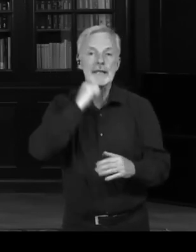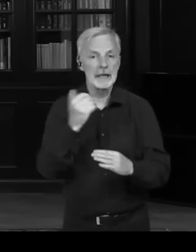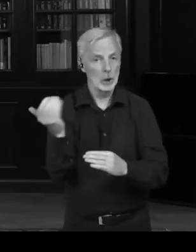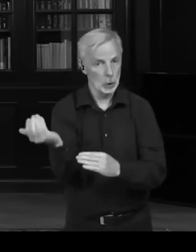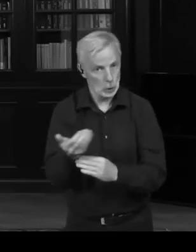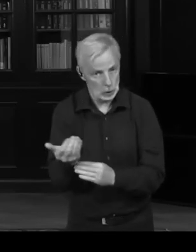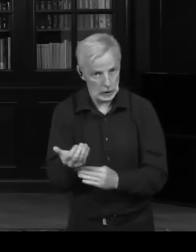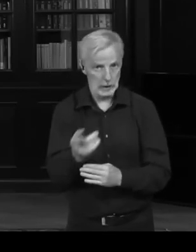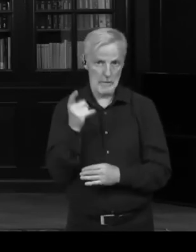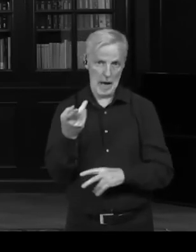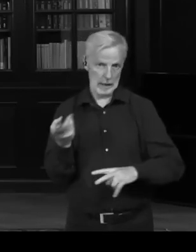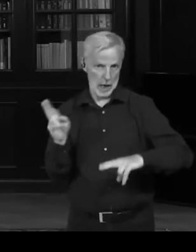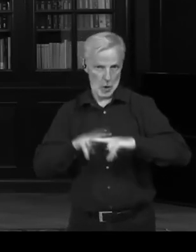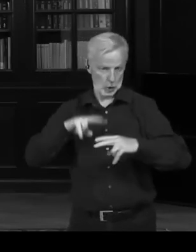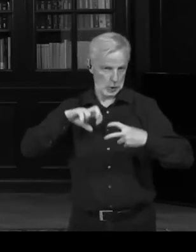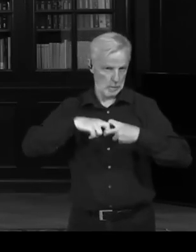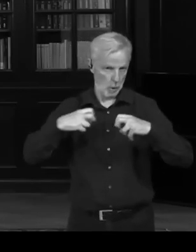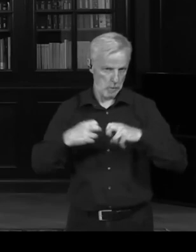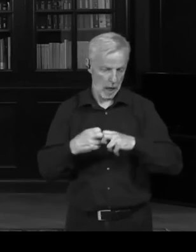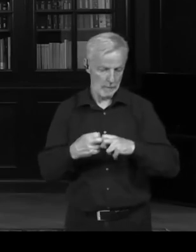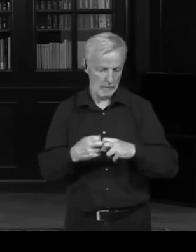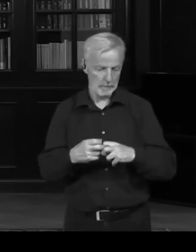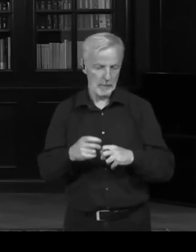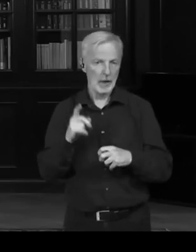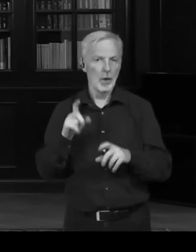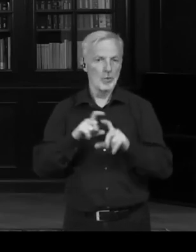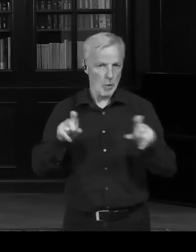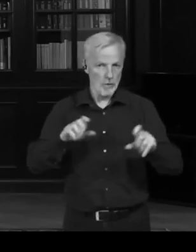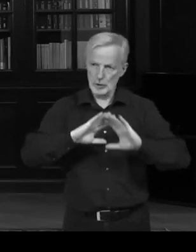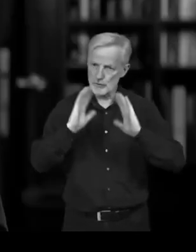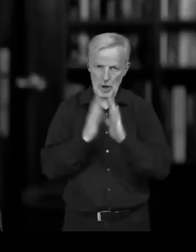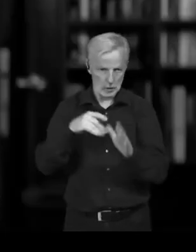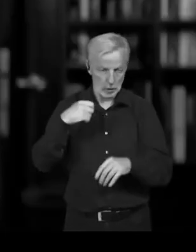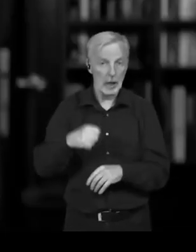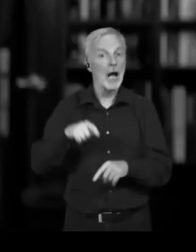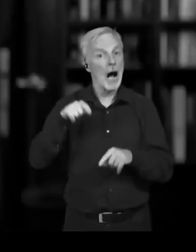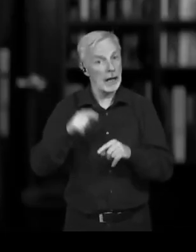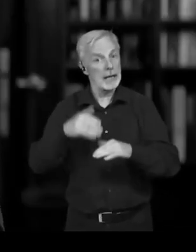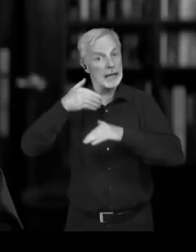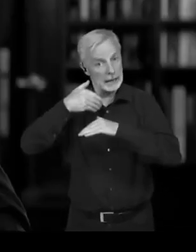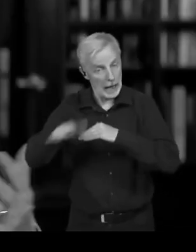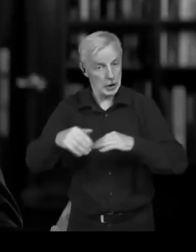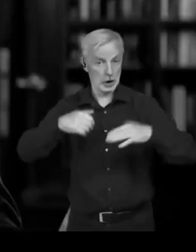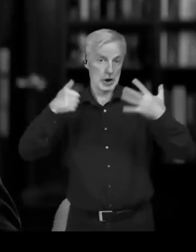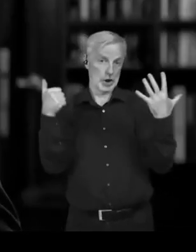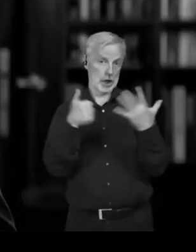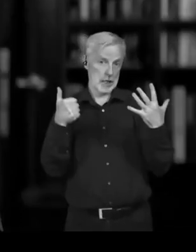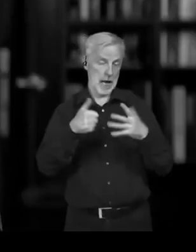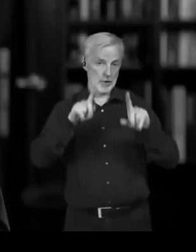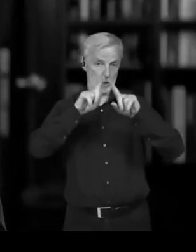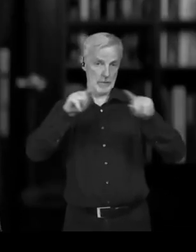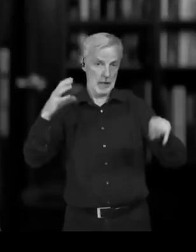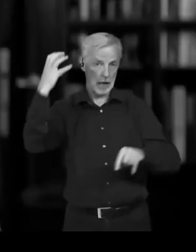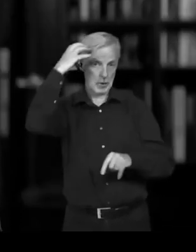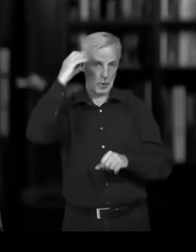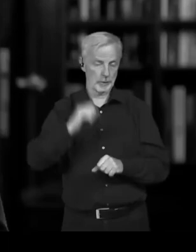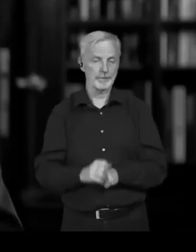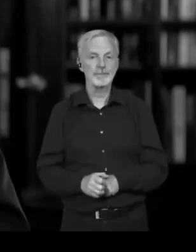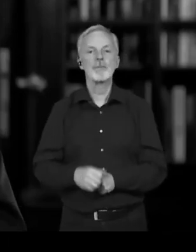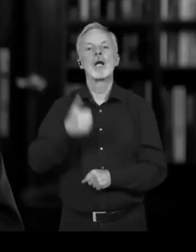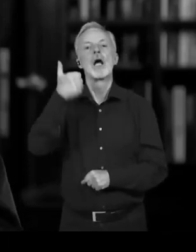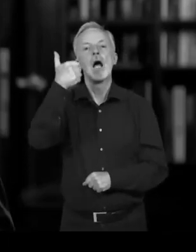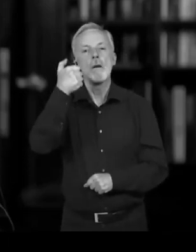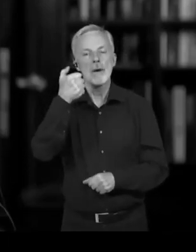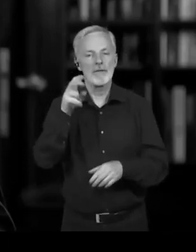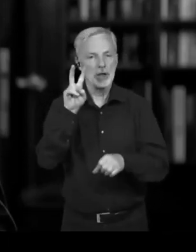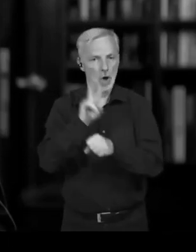ale úplný paradox a úplná kravinka je to, že pak následně mluvíš úplně opačně, jako by si nějak cvaknul v obličeji, že a jo, to jsem vlastně